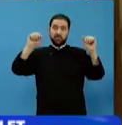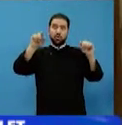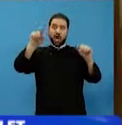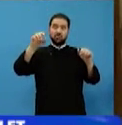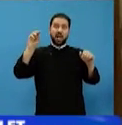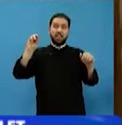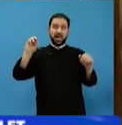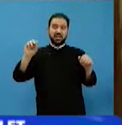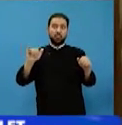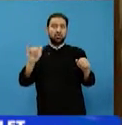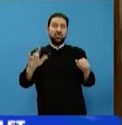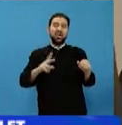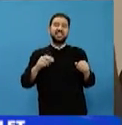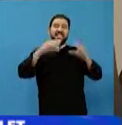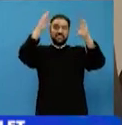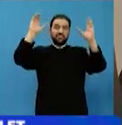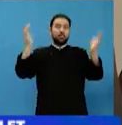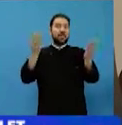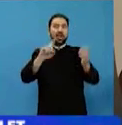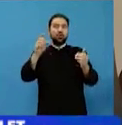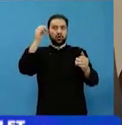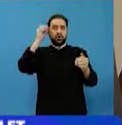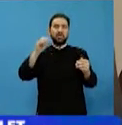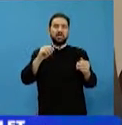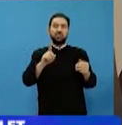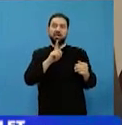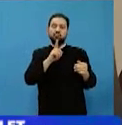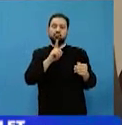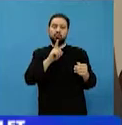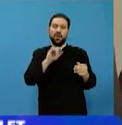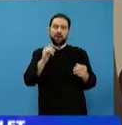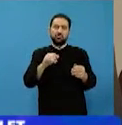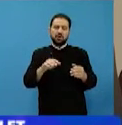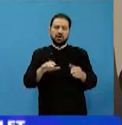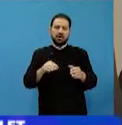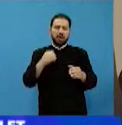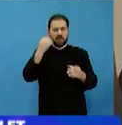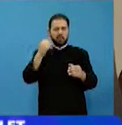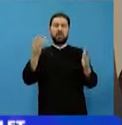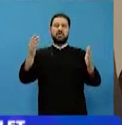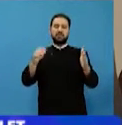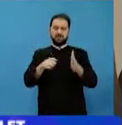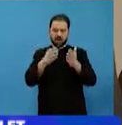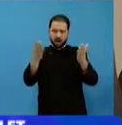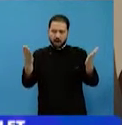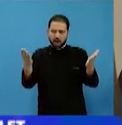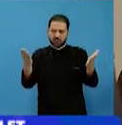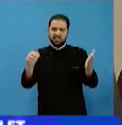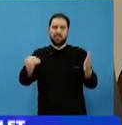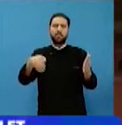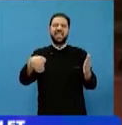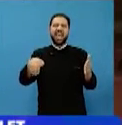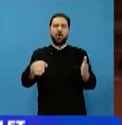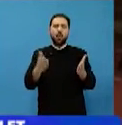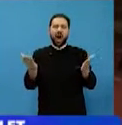acest vis a găsit mineiul până la urmă, s-a uitat în minei și a văzut că sfântul pe care el îl văzuse era de fapt sfântul care el îi